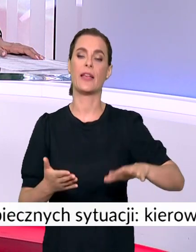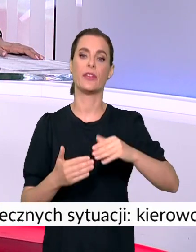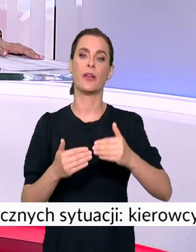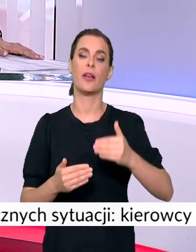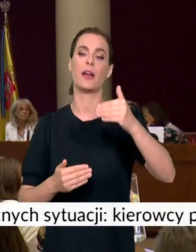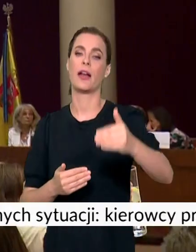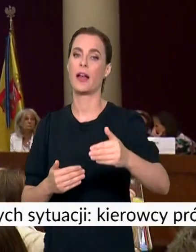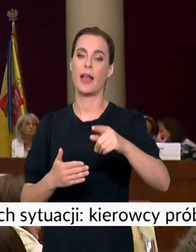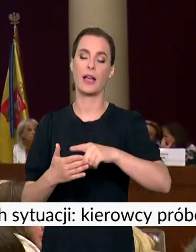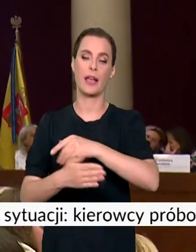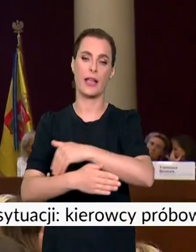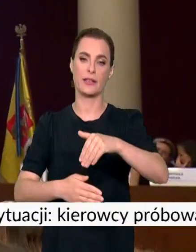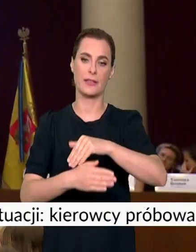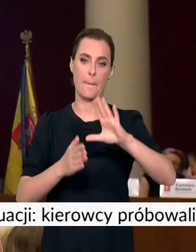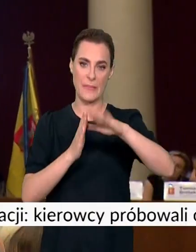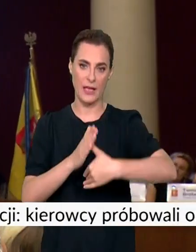miasta.